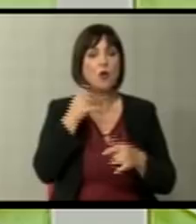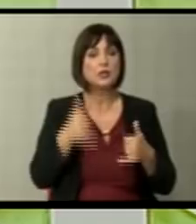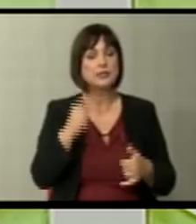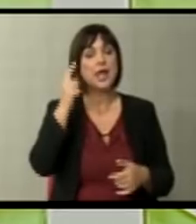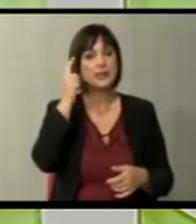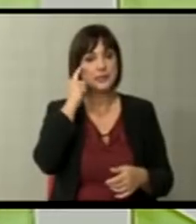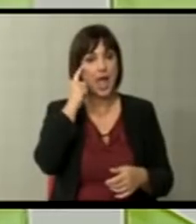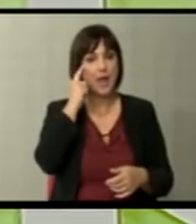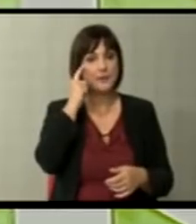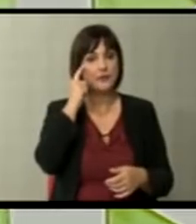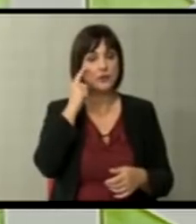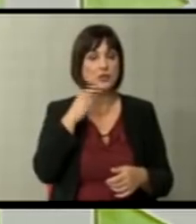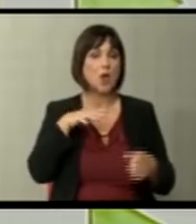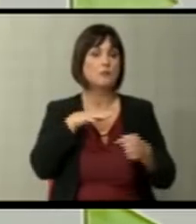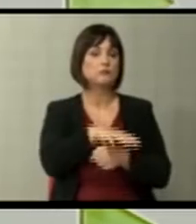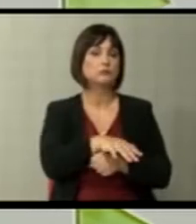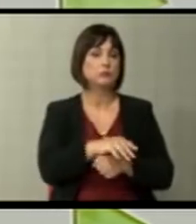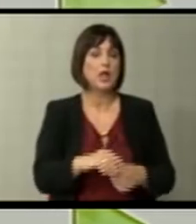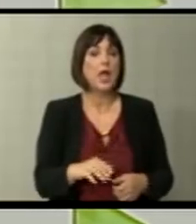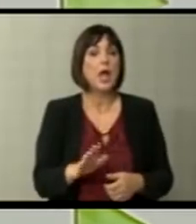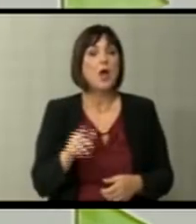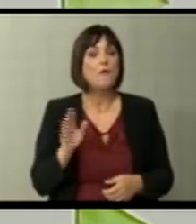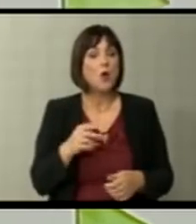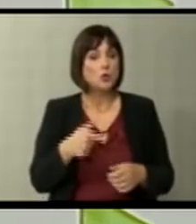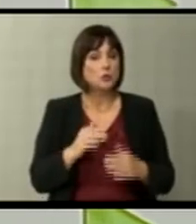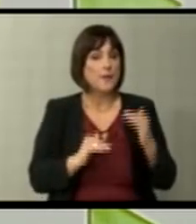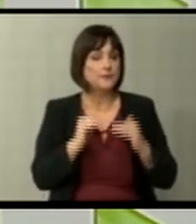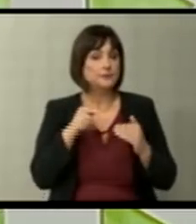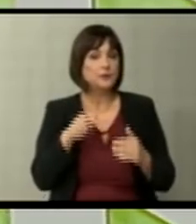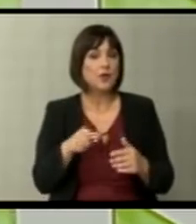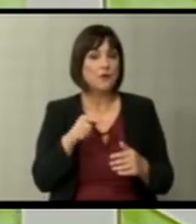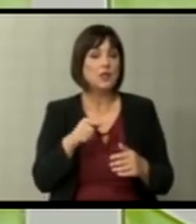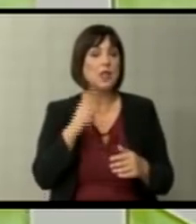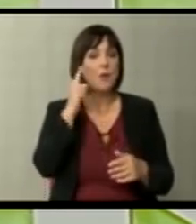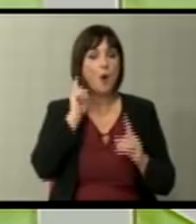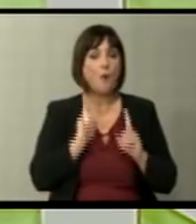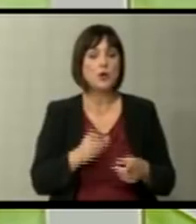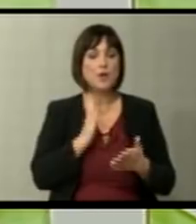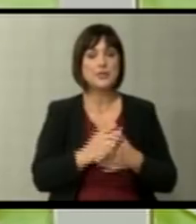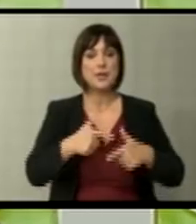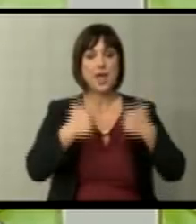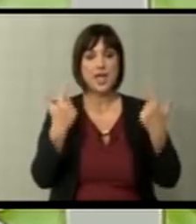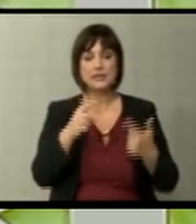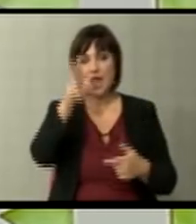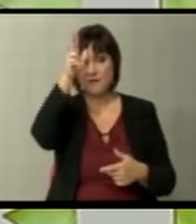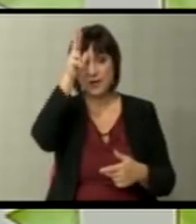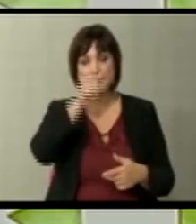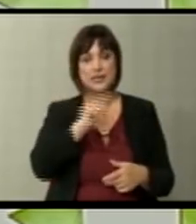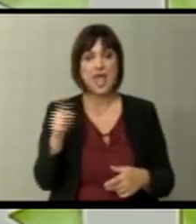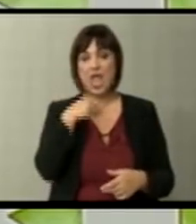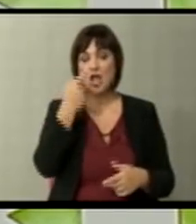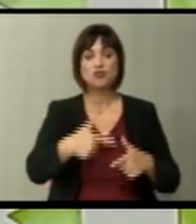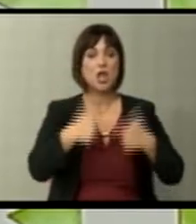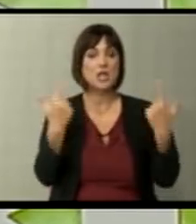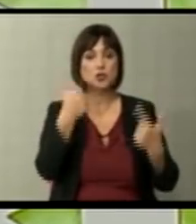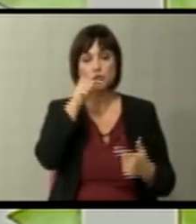знаеме дека се спродиставуваат. Е, сега, во однос на методологијата. Мислам, во однос на методологијата мора да бе има јасни дека Франција во моментот не кажува